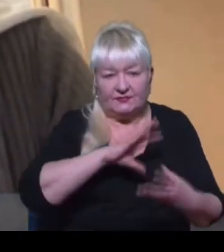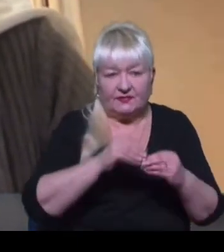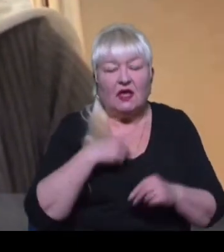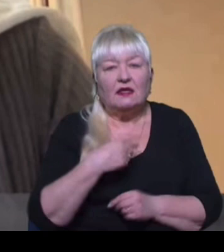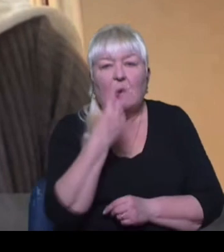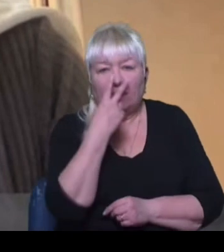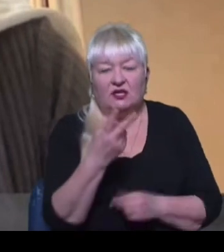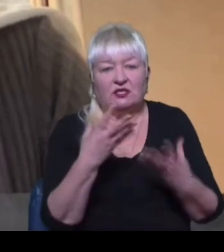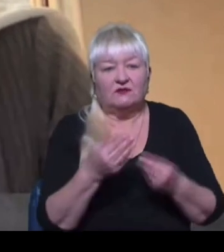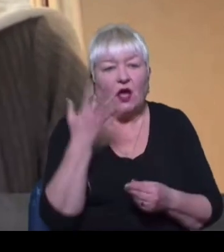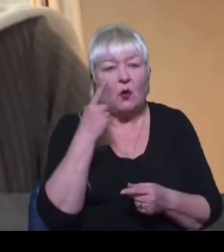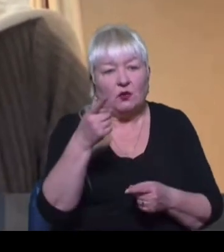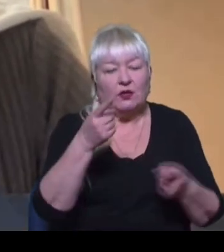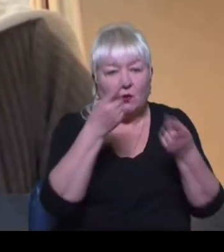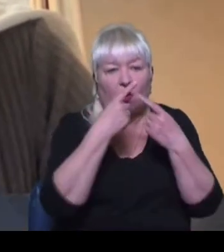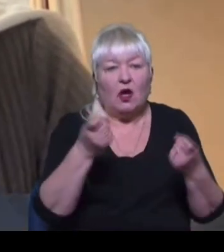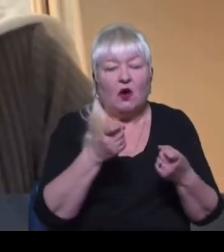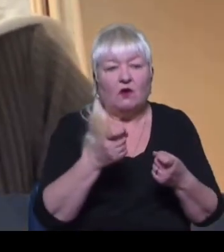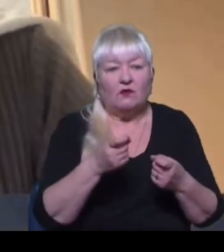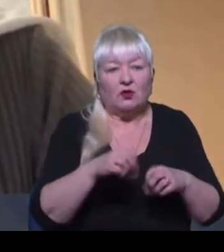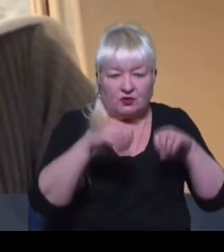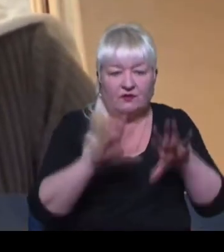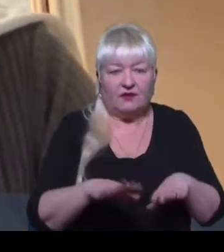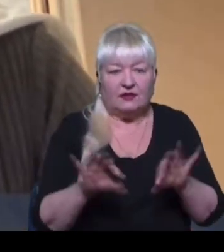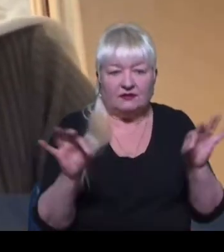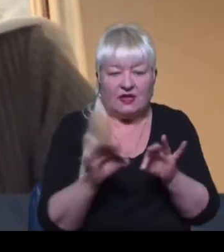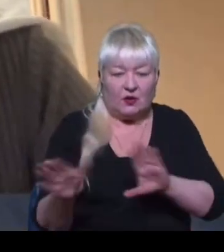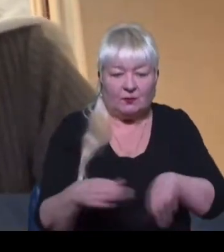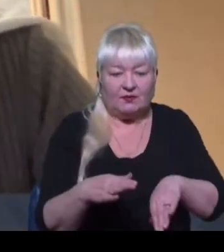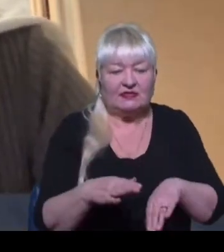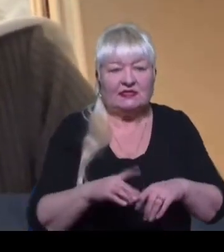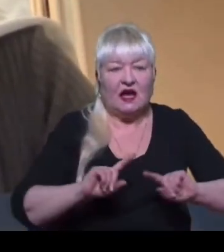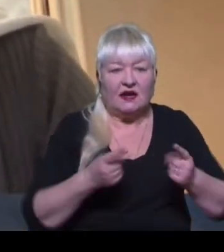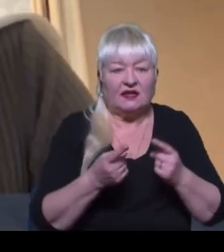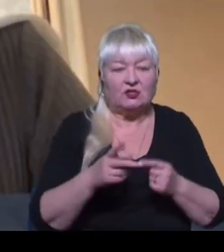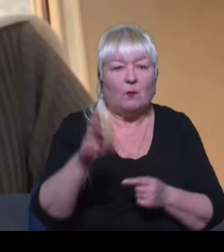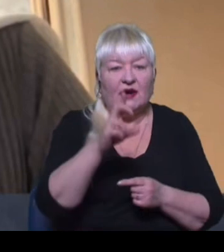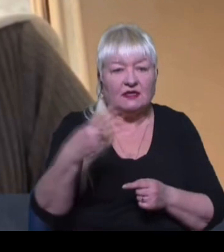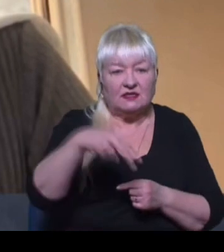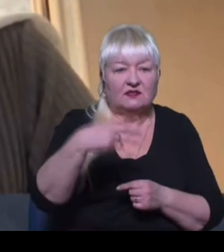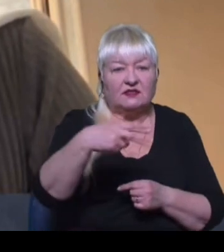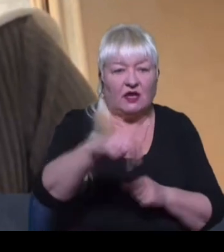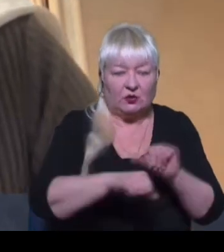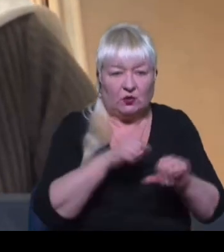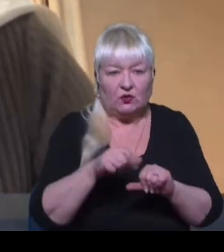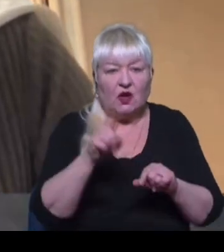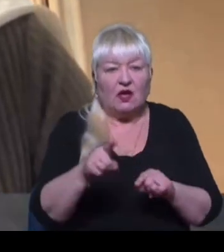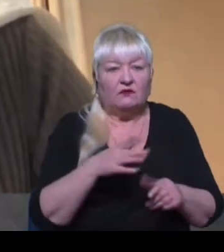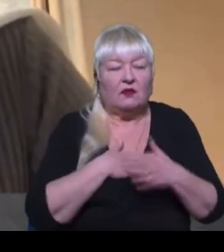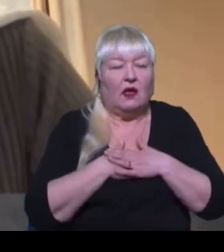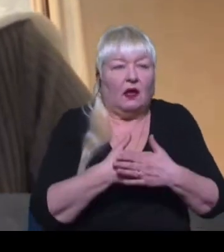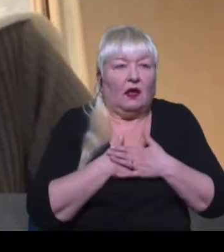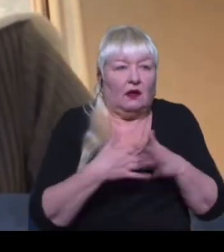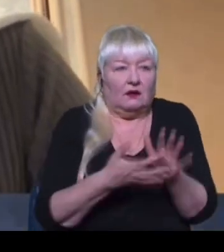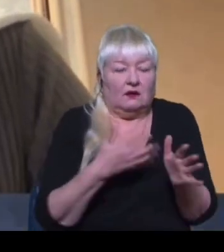в день, коли йому оголошували вирок. Одразу після арешту, в березні 2020 року. Він буквально задихався на